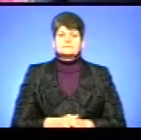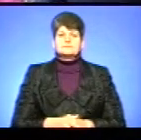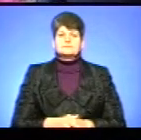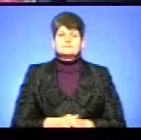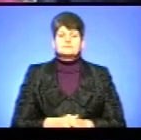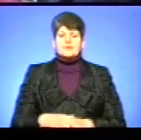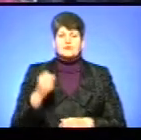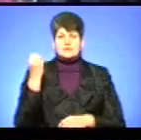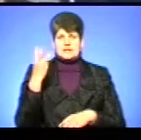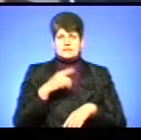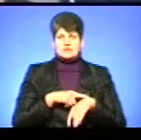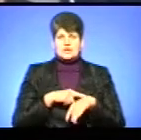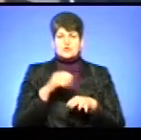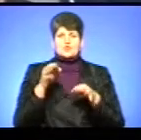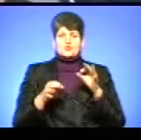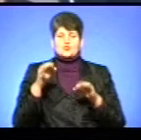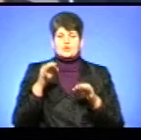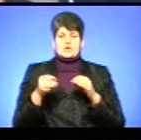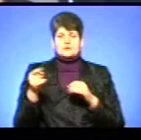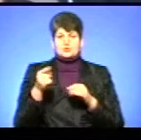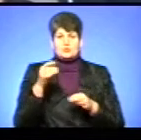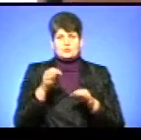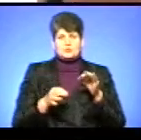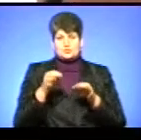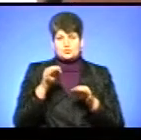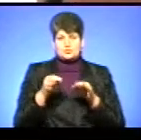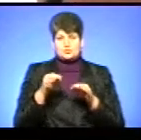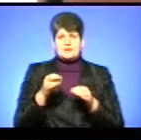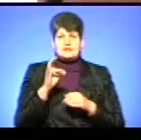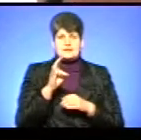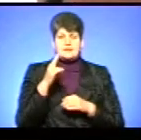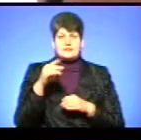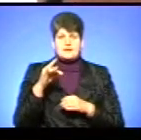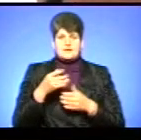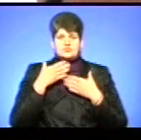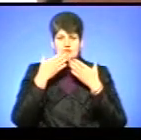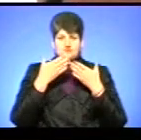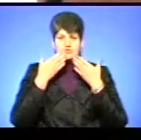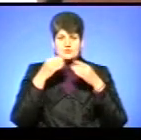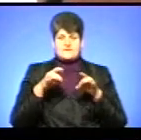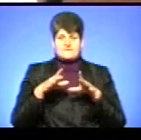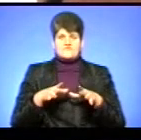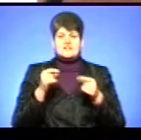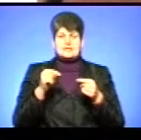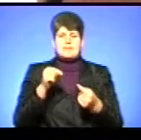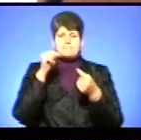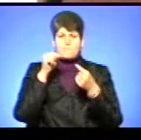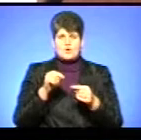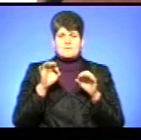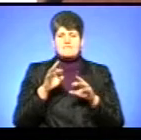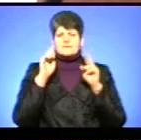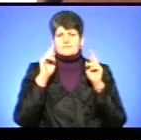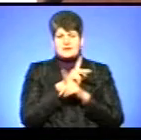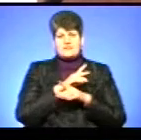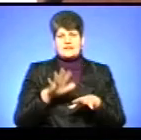О 13-й годині суддя Тернопільського окружного адміністративного суду Надія Дерех зачитує рішення. Визнати протиправник та не чинен